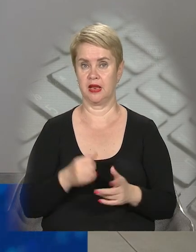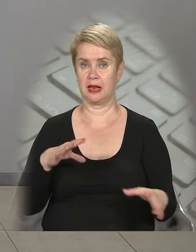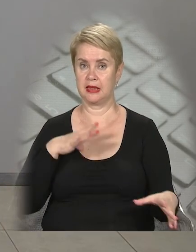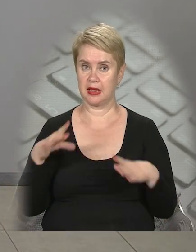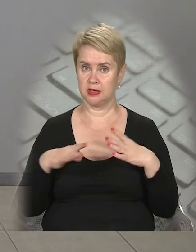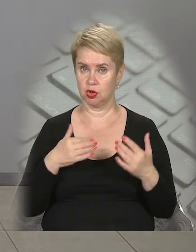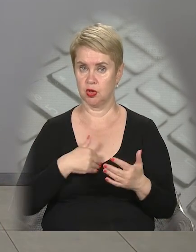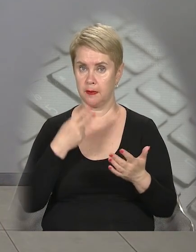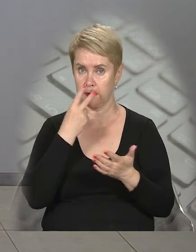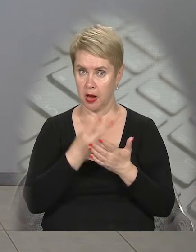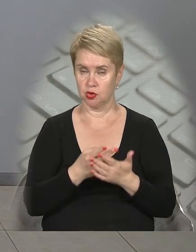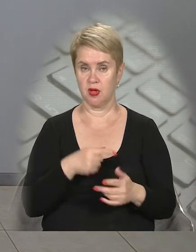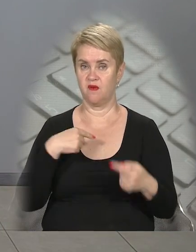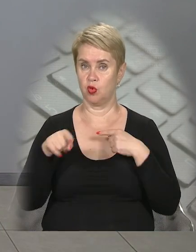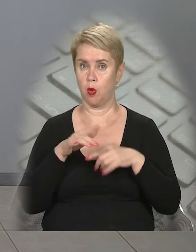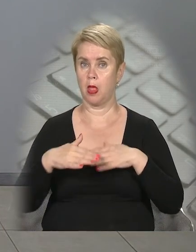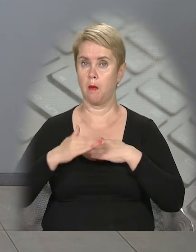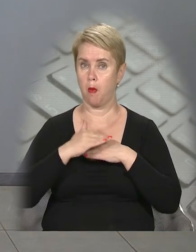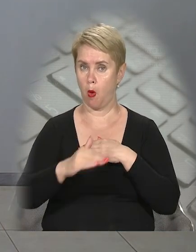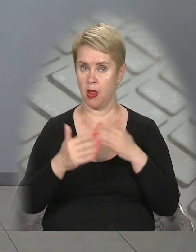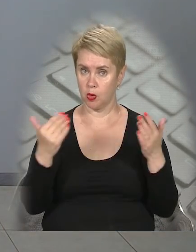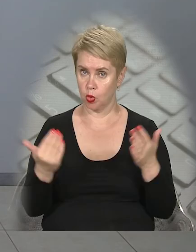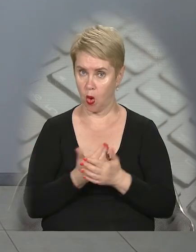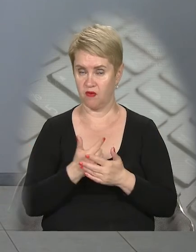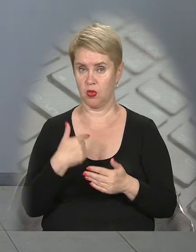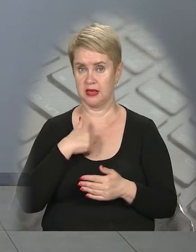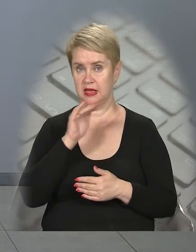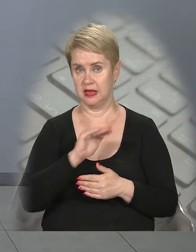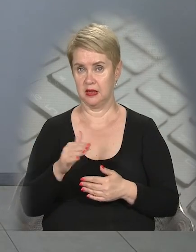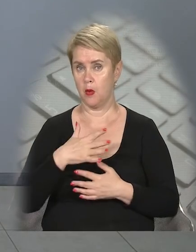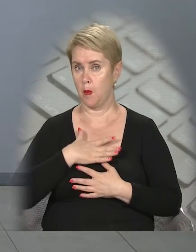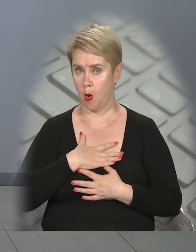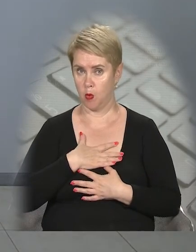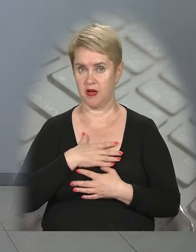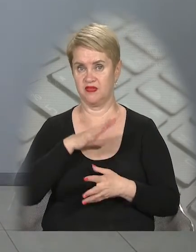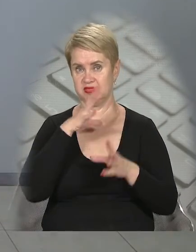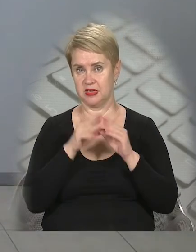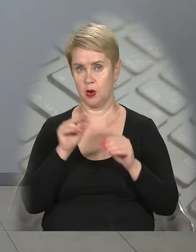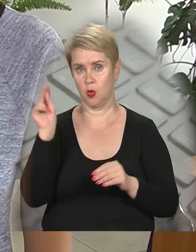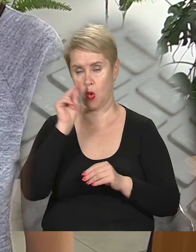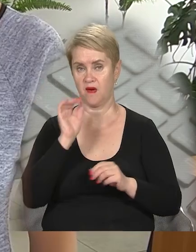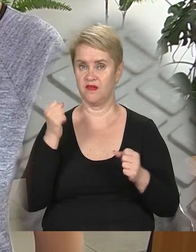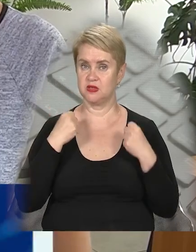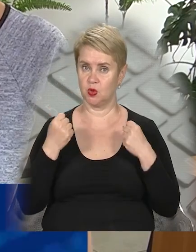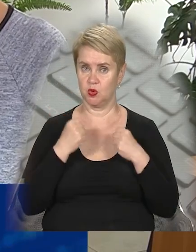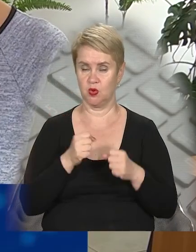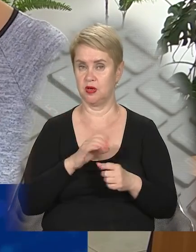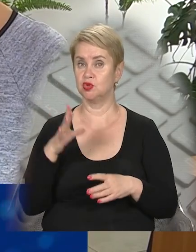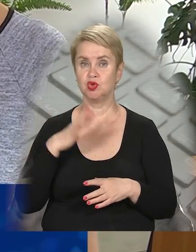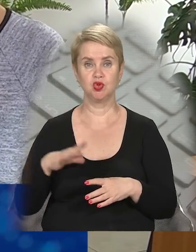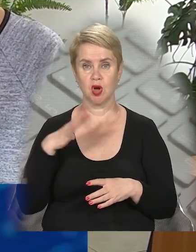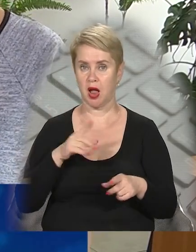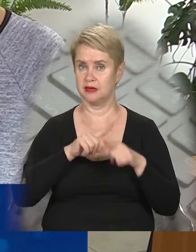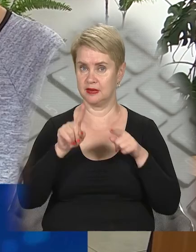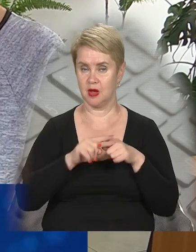тренажери хотілося б побачити, футбольне поле нове, адже в нас діти дуже полюбляють урок фізкультури. Чекаємо з нетерпінням,